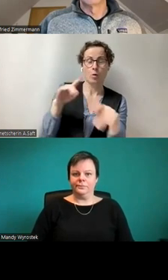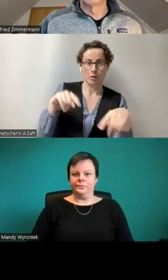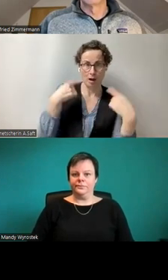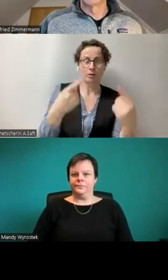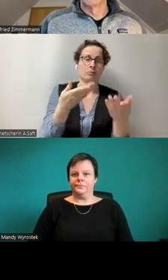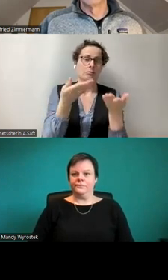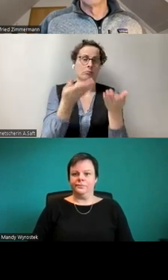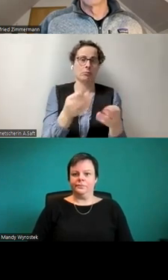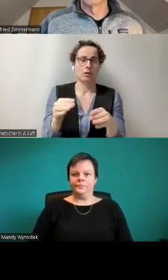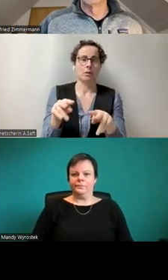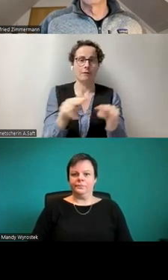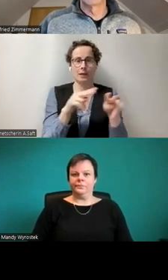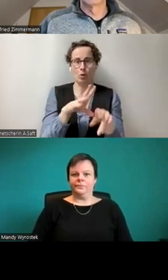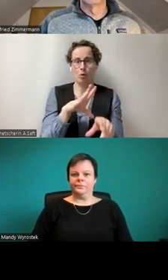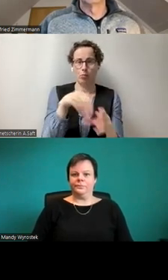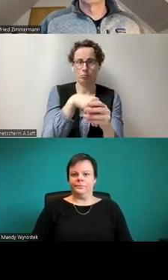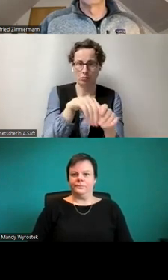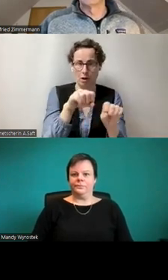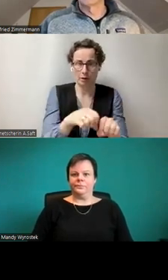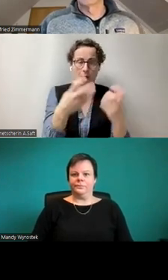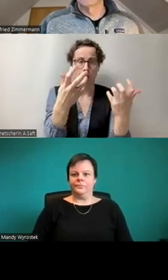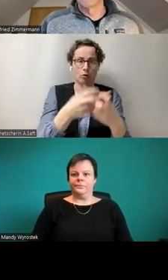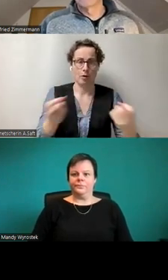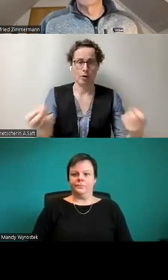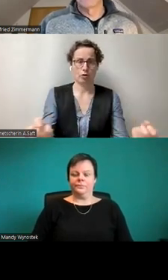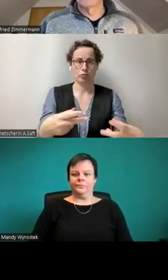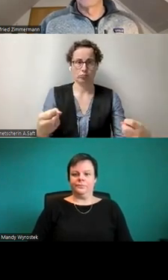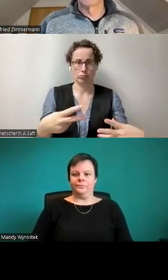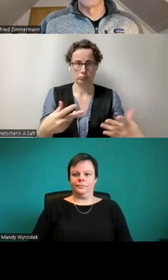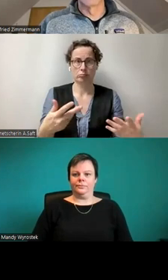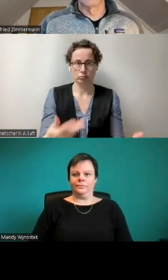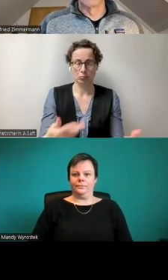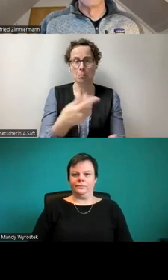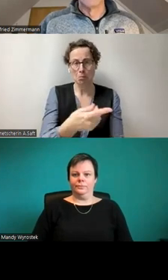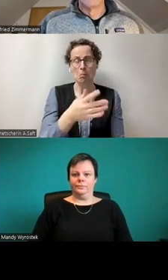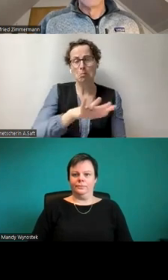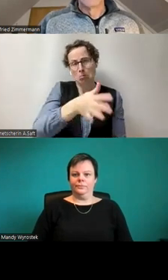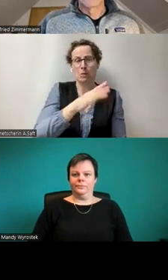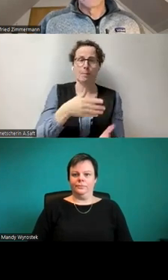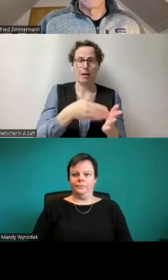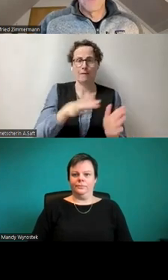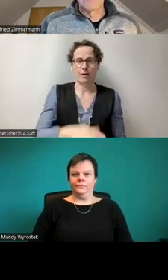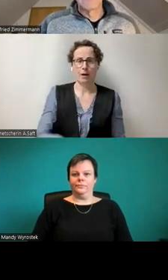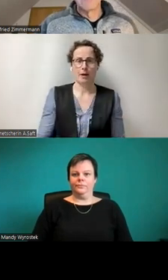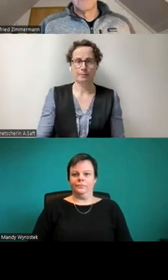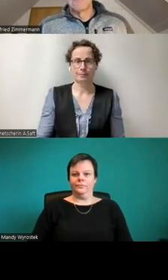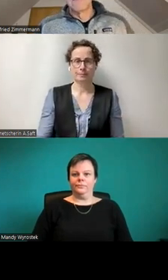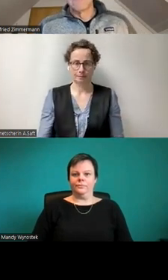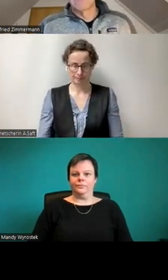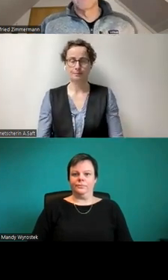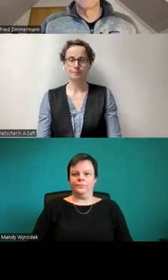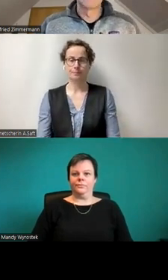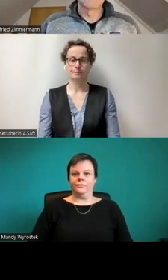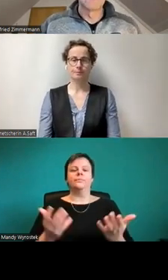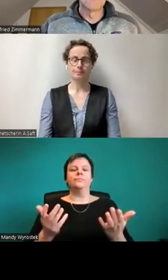Und dann haben Sie da Untertitel und dann ist es mehr oder weniger barrierefrei. Der Player in